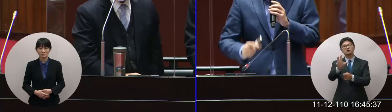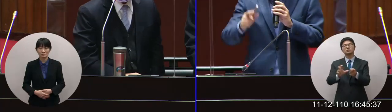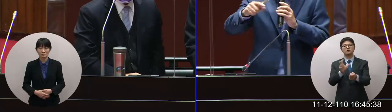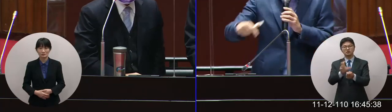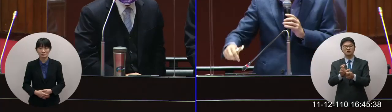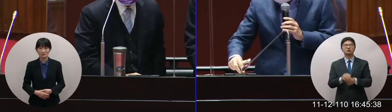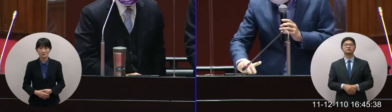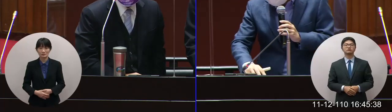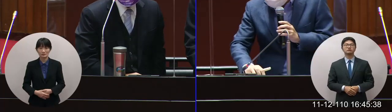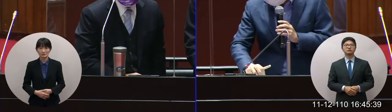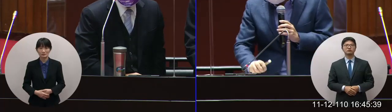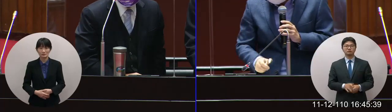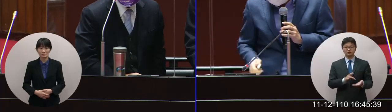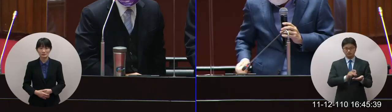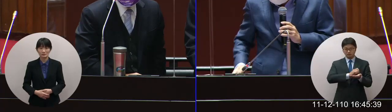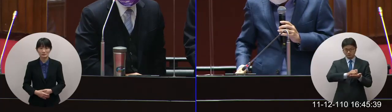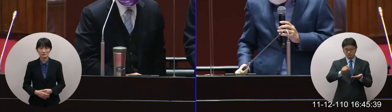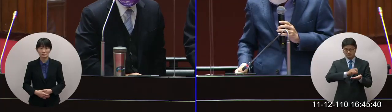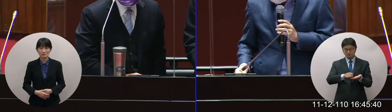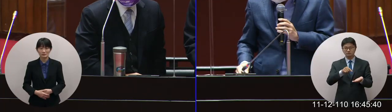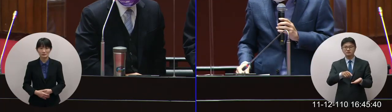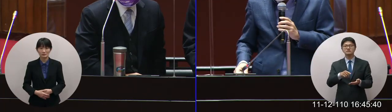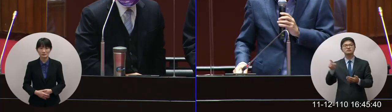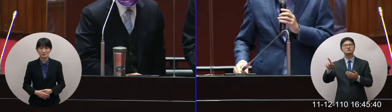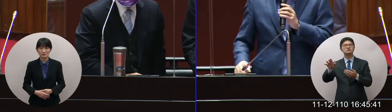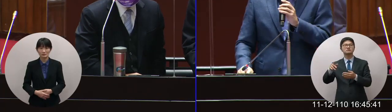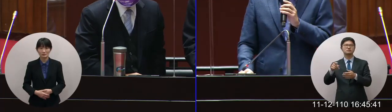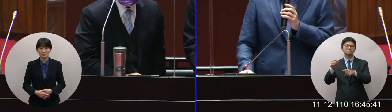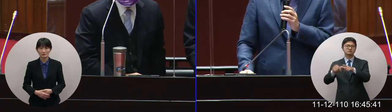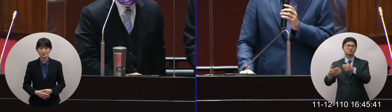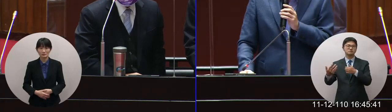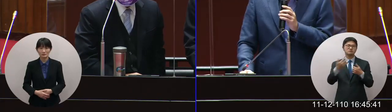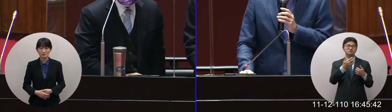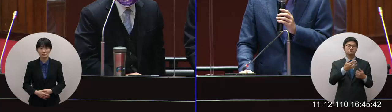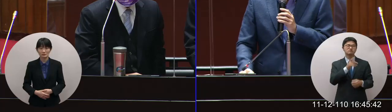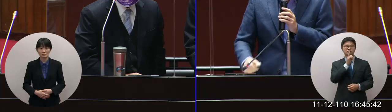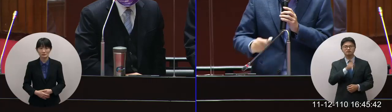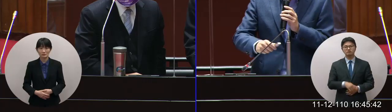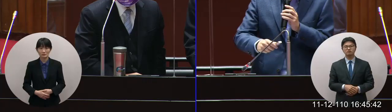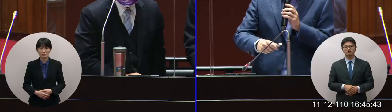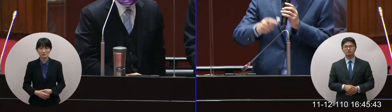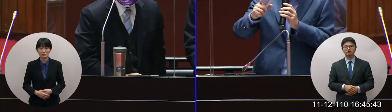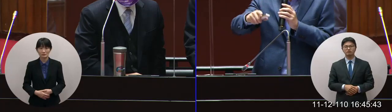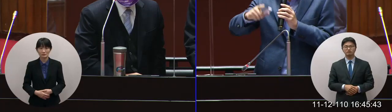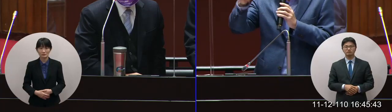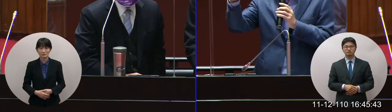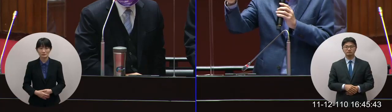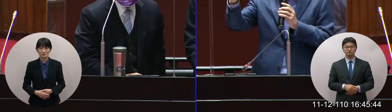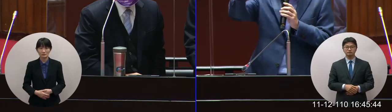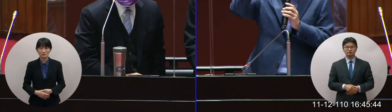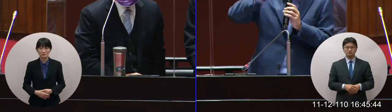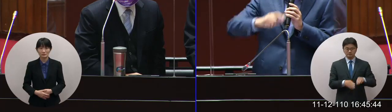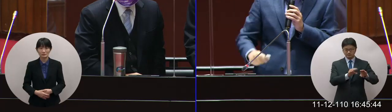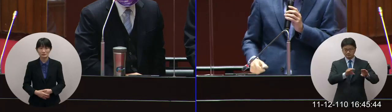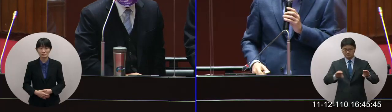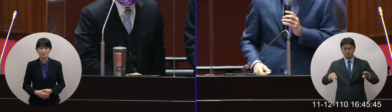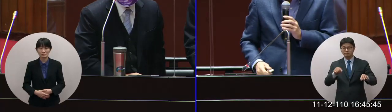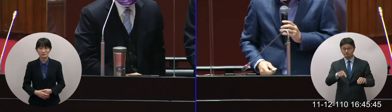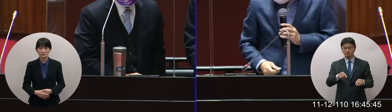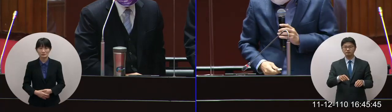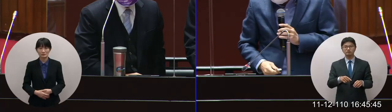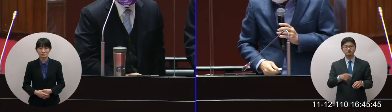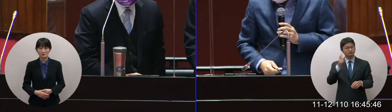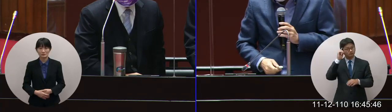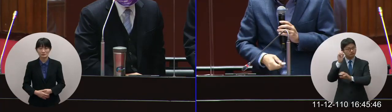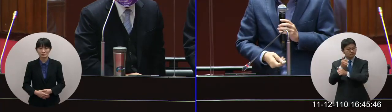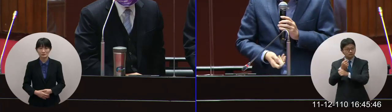人家還問你們人家問你們說這個我們停車位要不要考慮到高鐵或其他部分